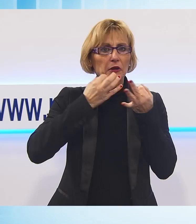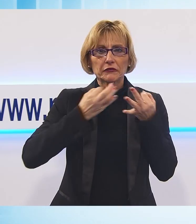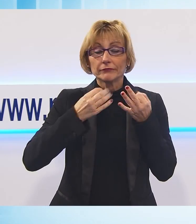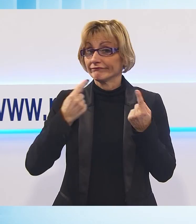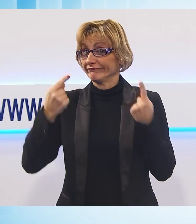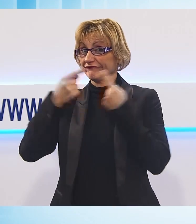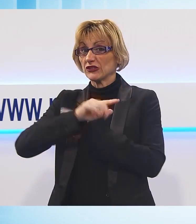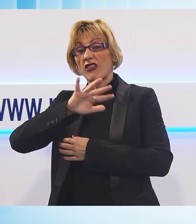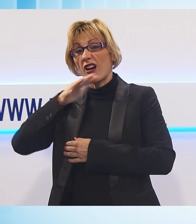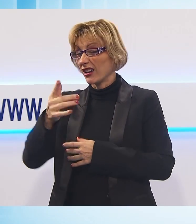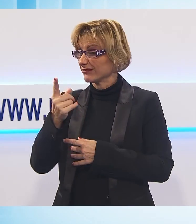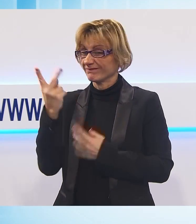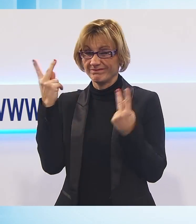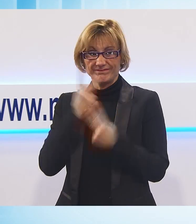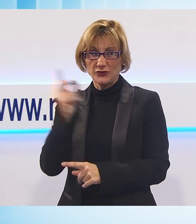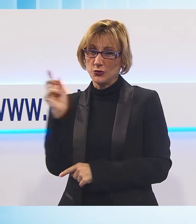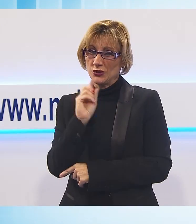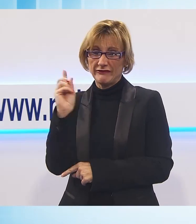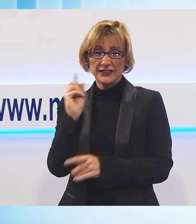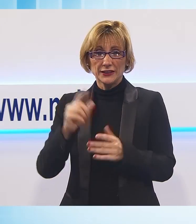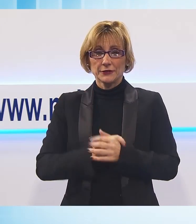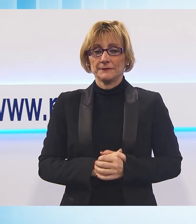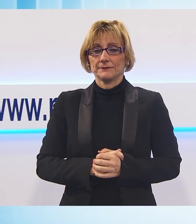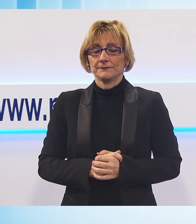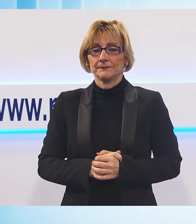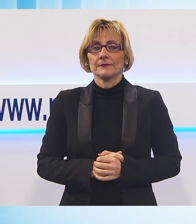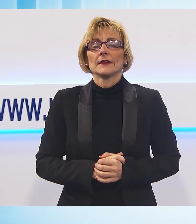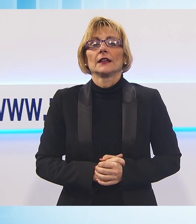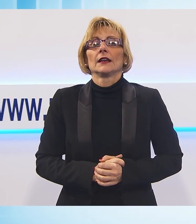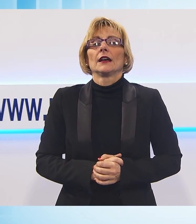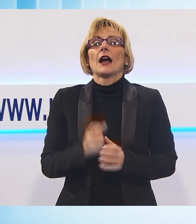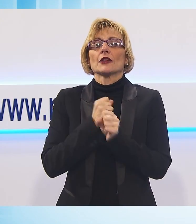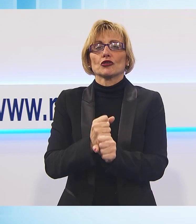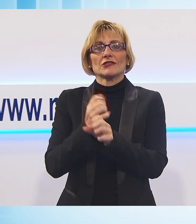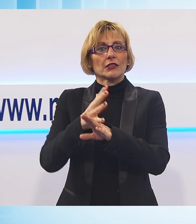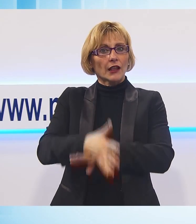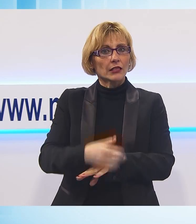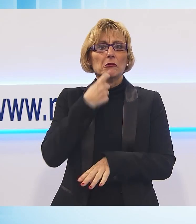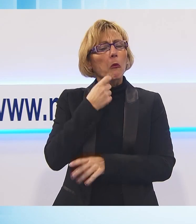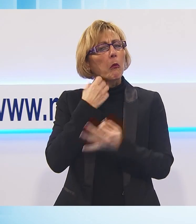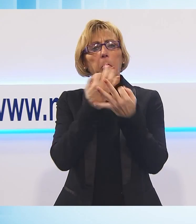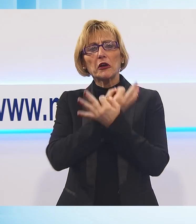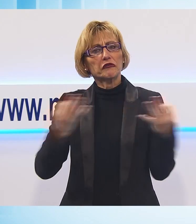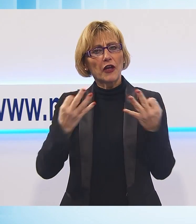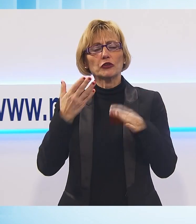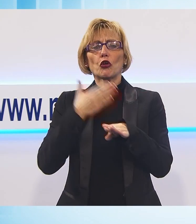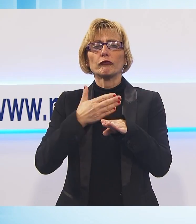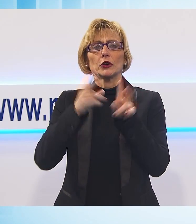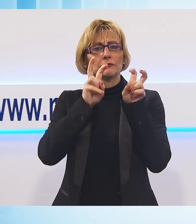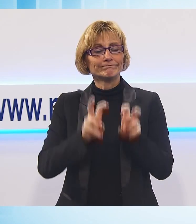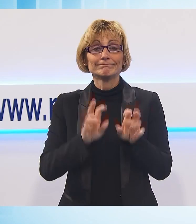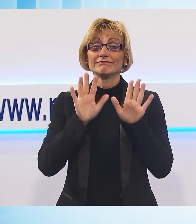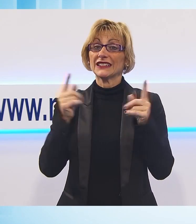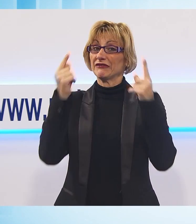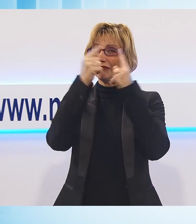pare proprio così. Silvia Toniono. Per l'Agenzia delle Entrate è tutto fila liscio, ma la nuova piattaforma per le